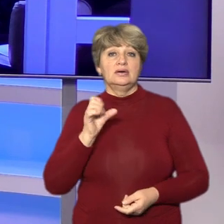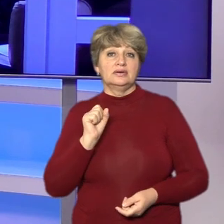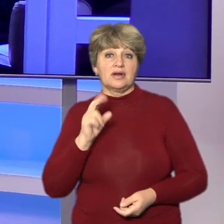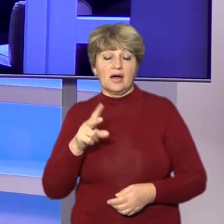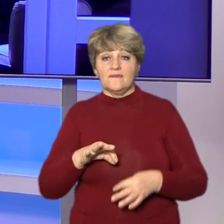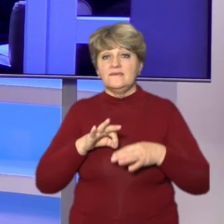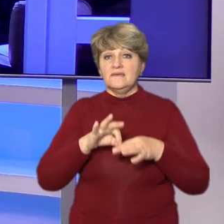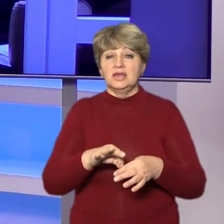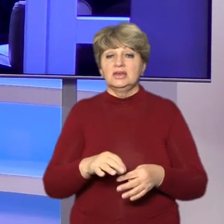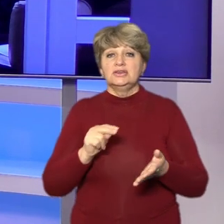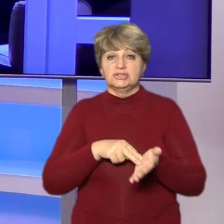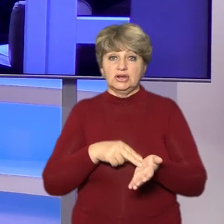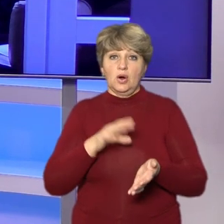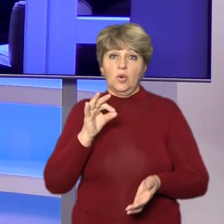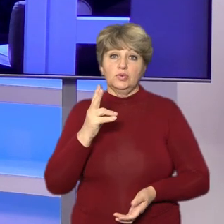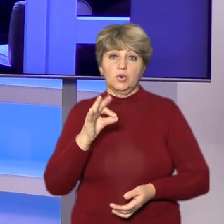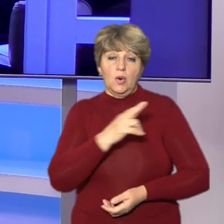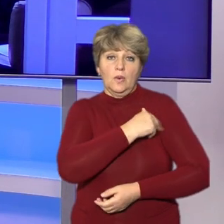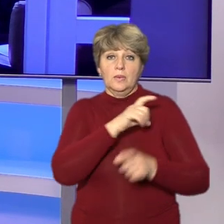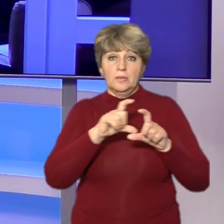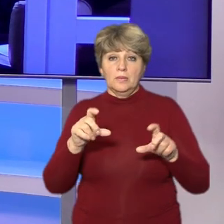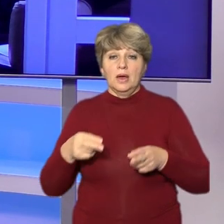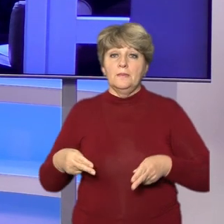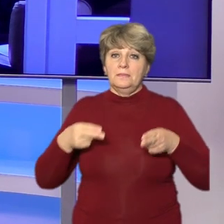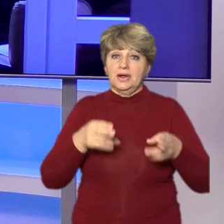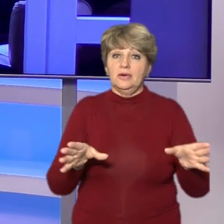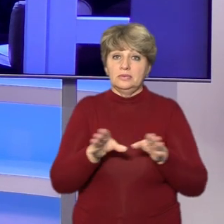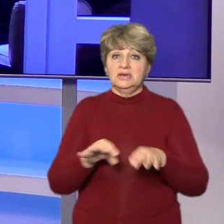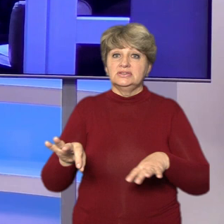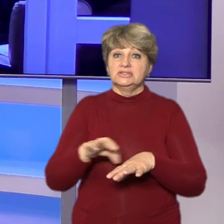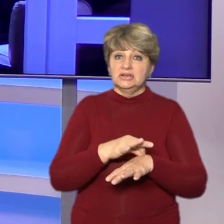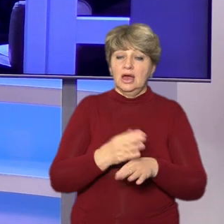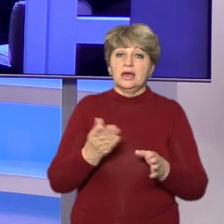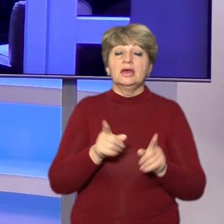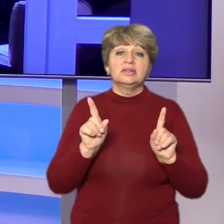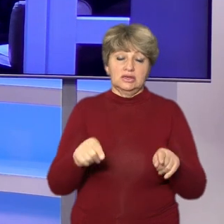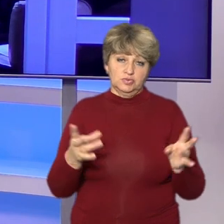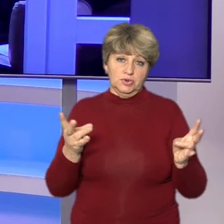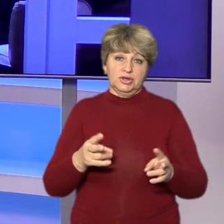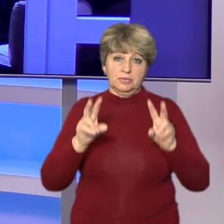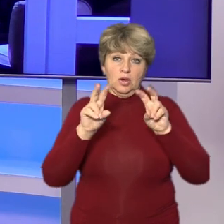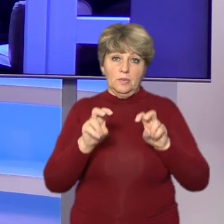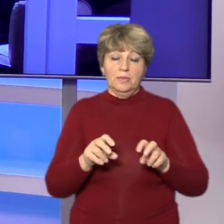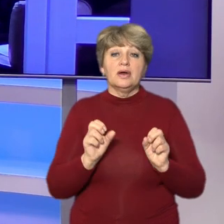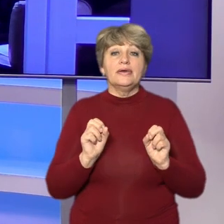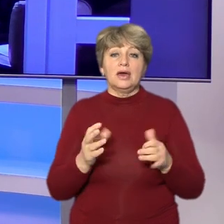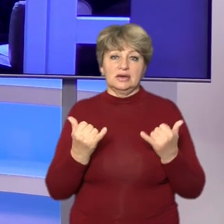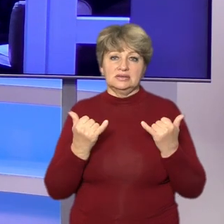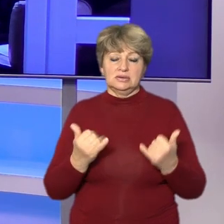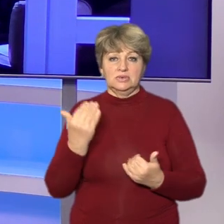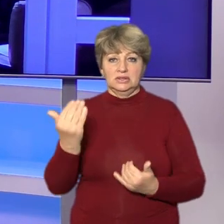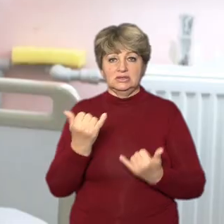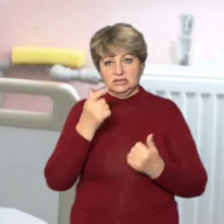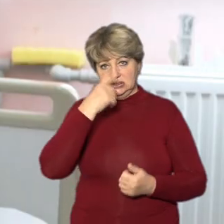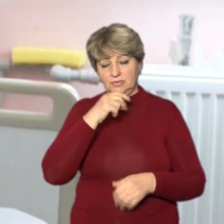веде в черкаському онкодиспансері. Сюди приїхав з дружиною, який теж потрібне обстеження. Як себе почувають, нині дізнавалася Тетяна